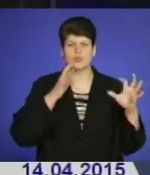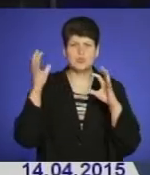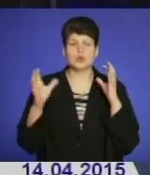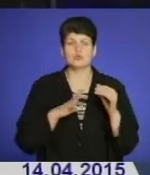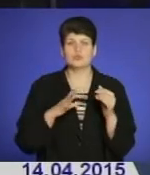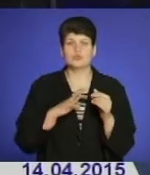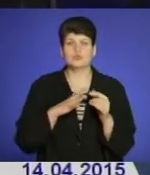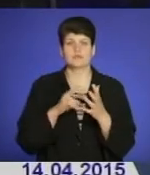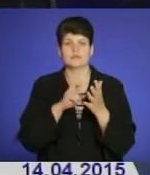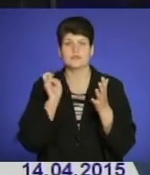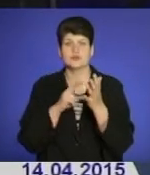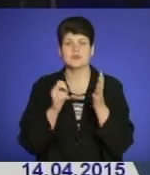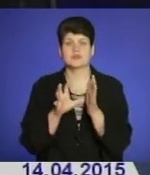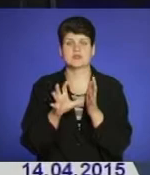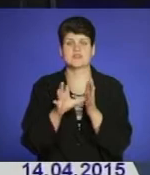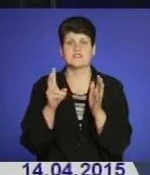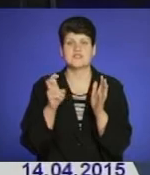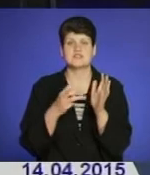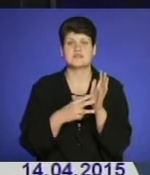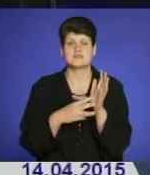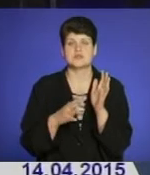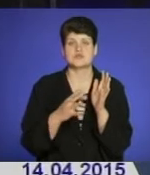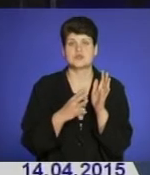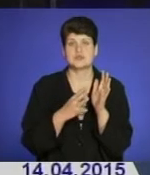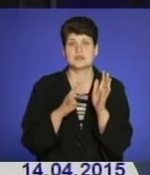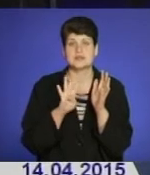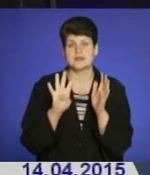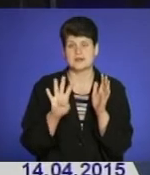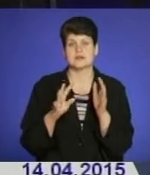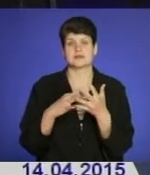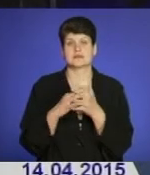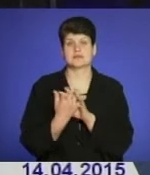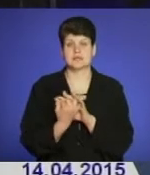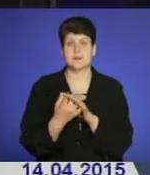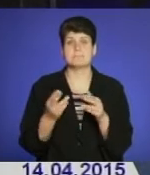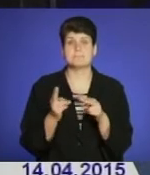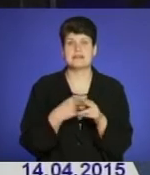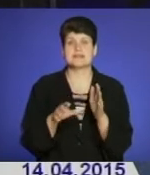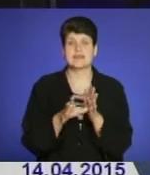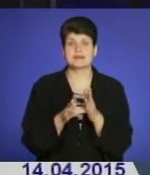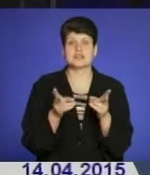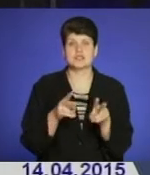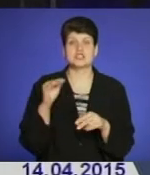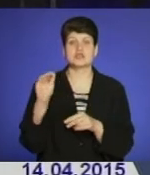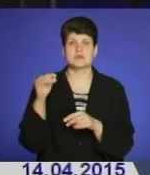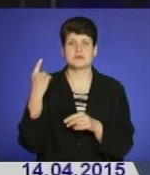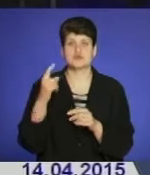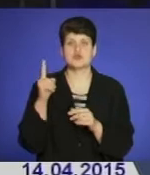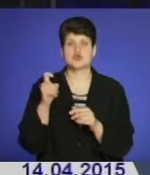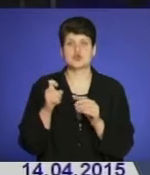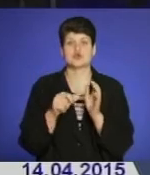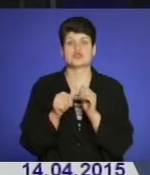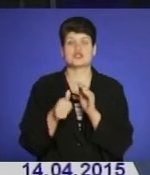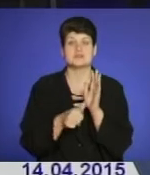284 населених пункти у 9 областях України. Без електрики залишилися у Житомирській області 116